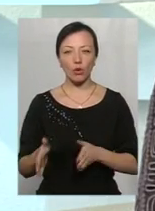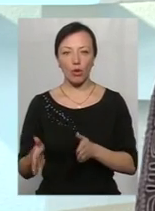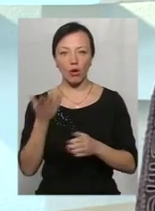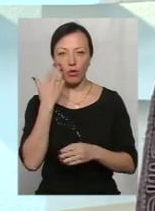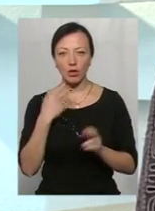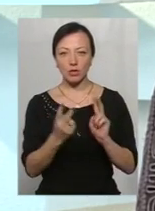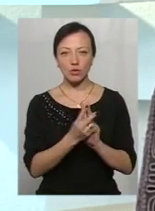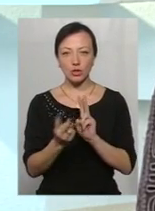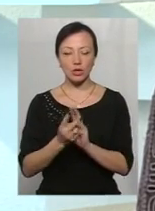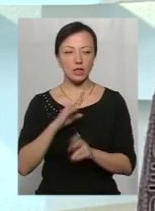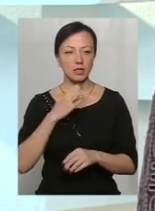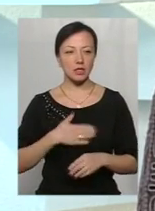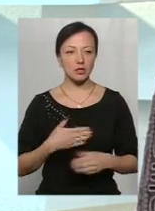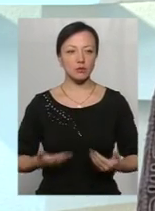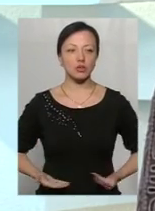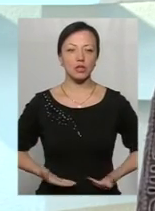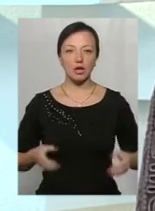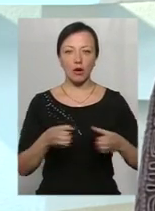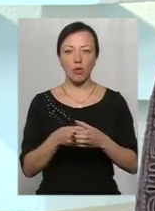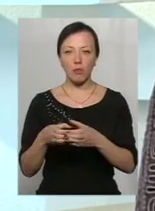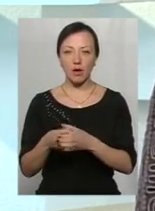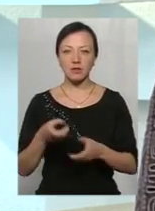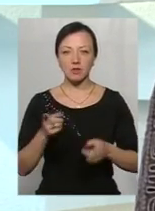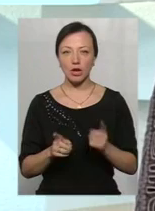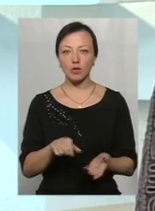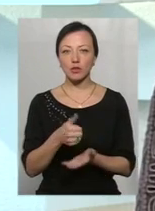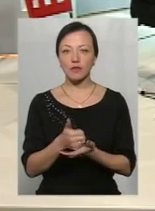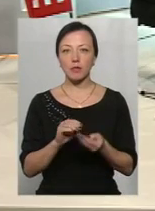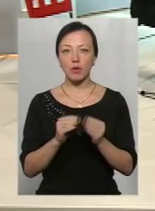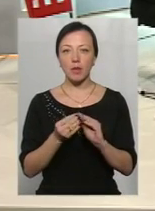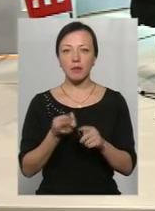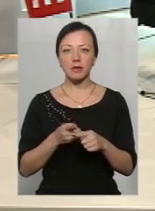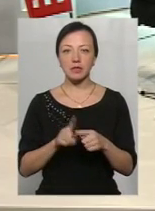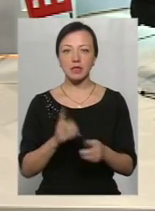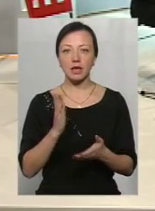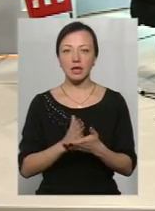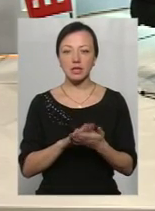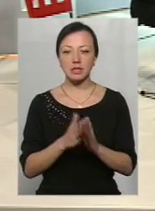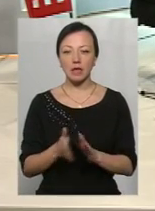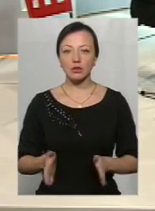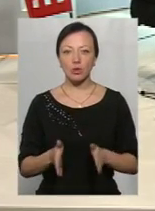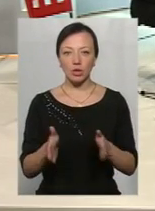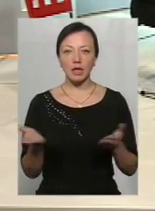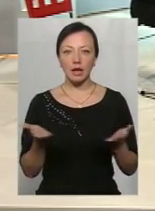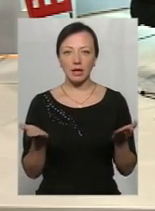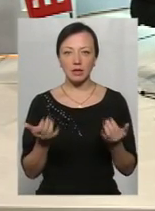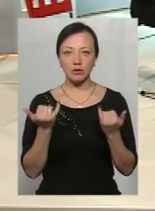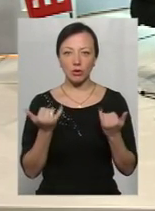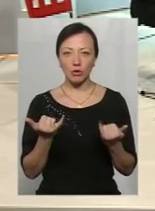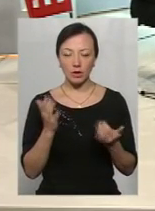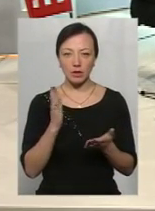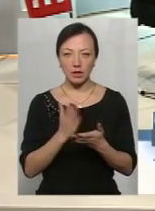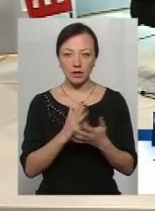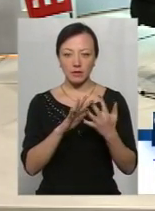зустрічалися з нашими жителями громад, то, звичайно, основними проблемами це є стан тих доріг, які сьогодні в населених